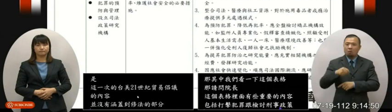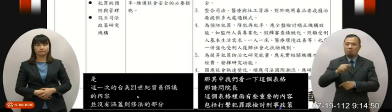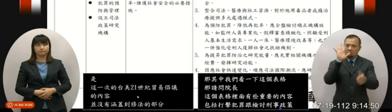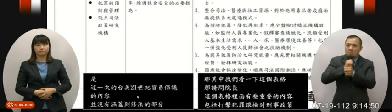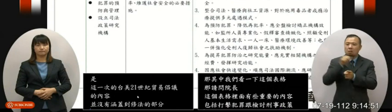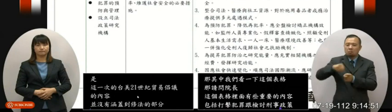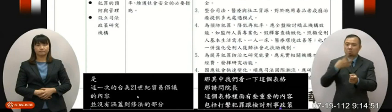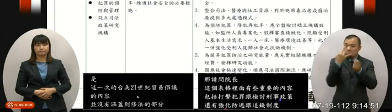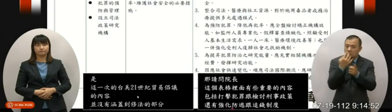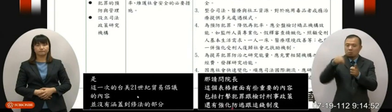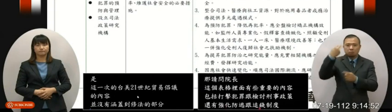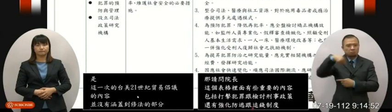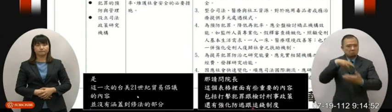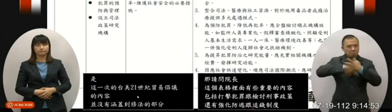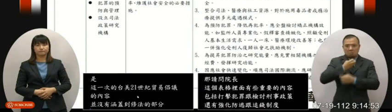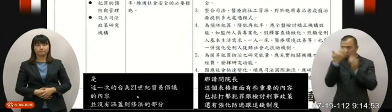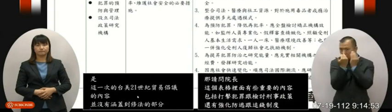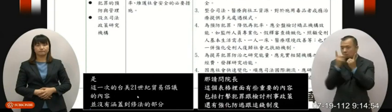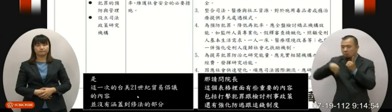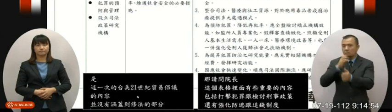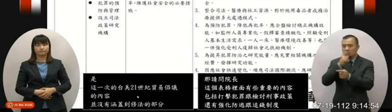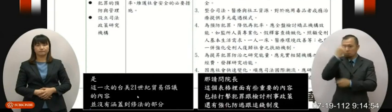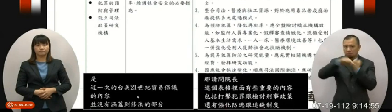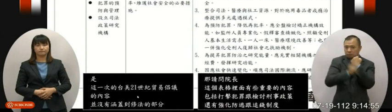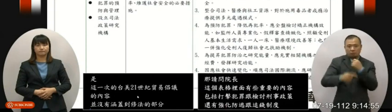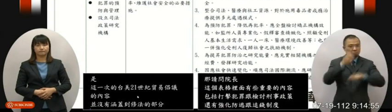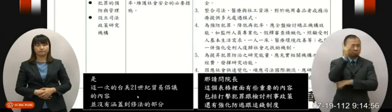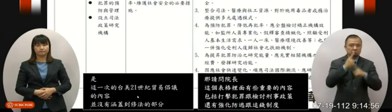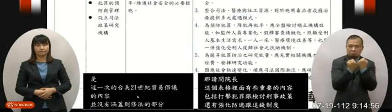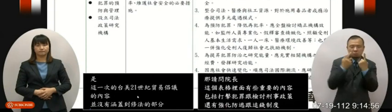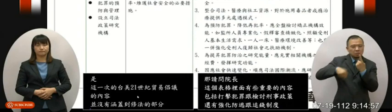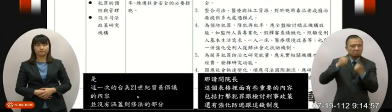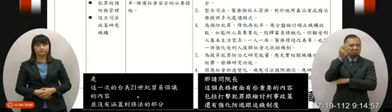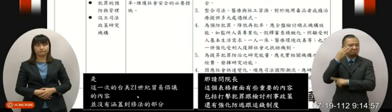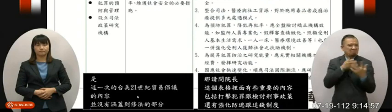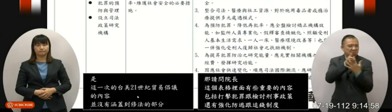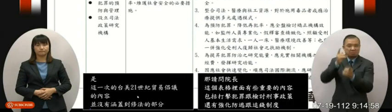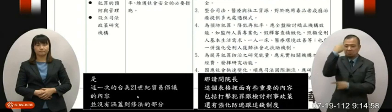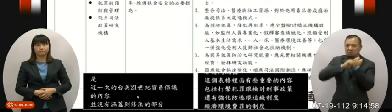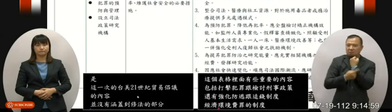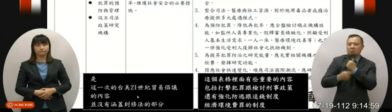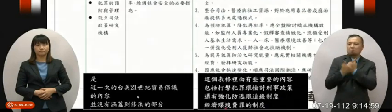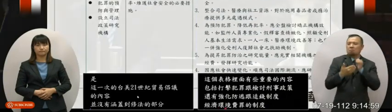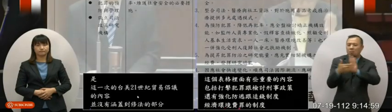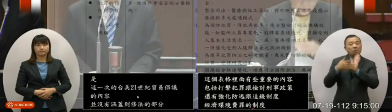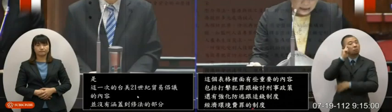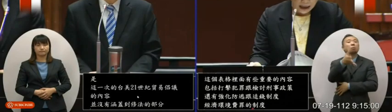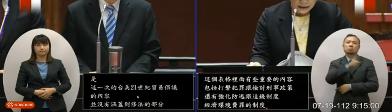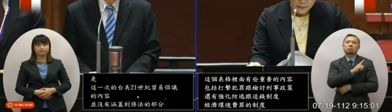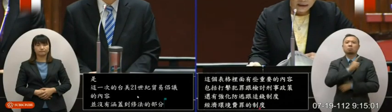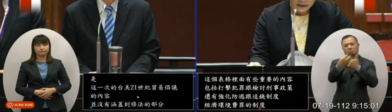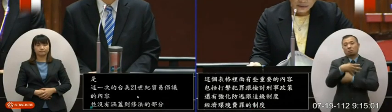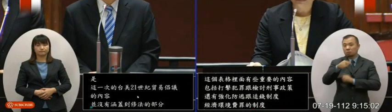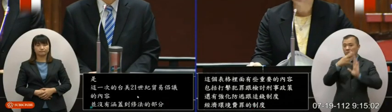者保护法保护内部吹哨者严定妨碍司法公正罪避免政治力或其他不当干预介入司法请问院长 请院长自己